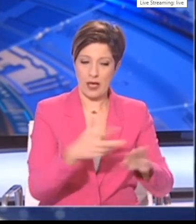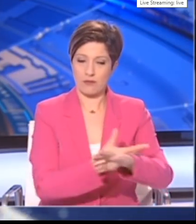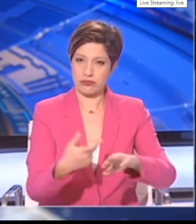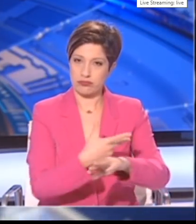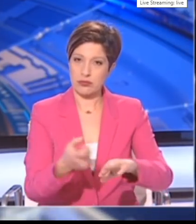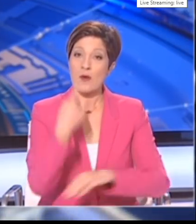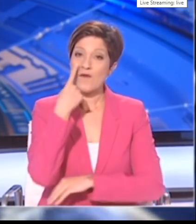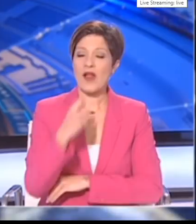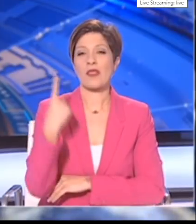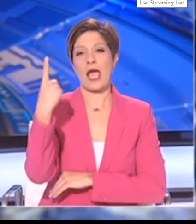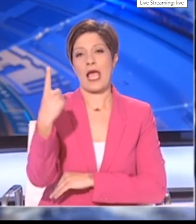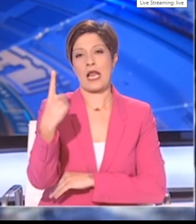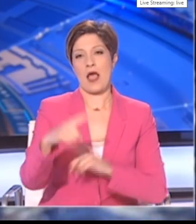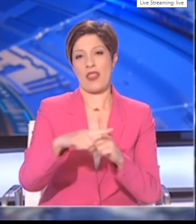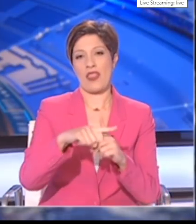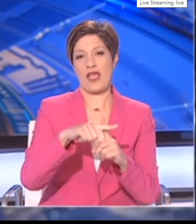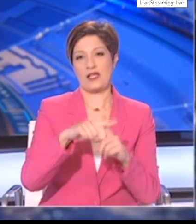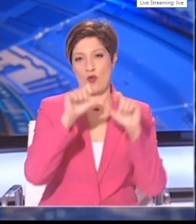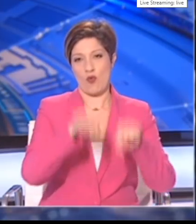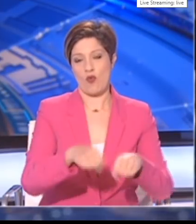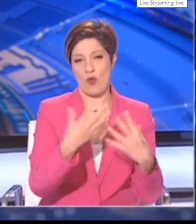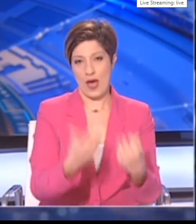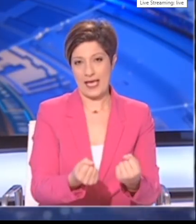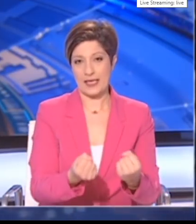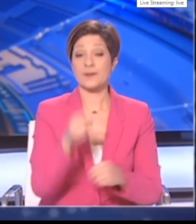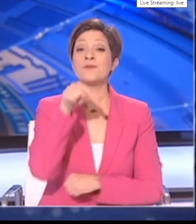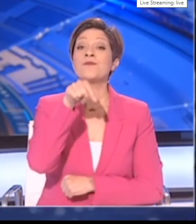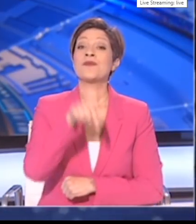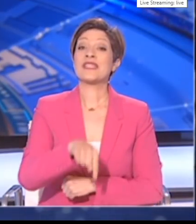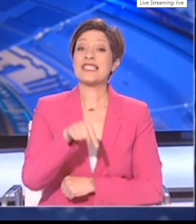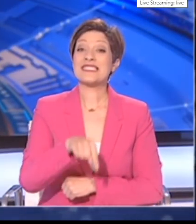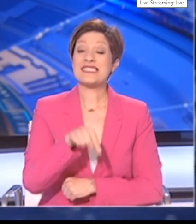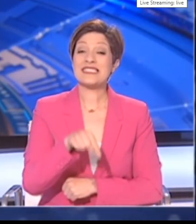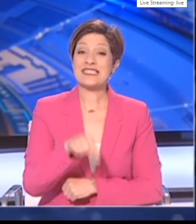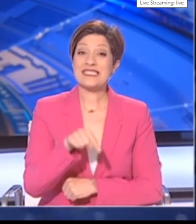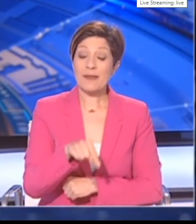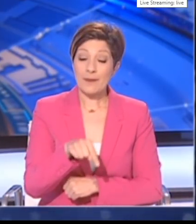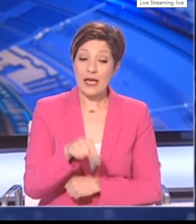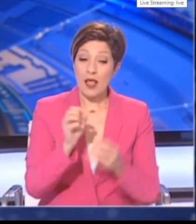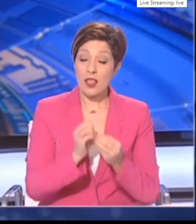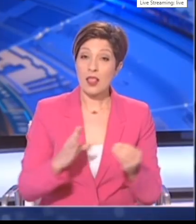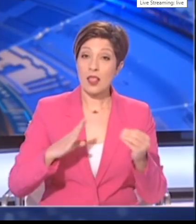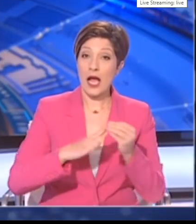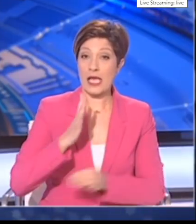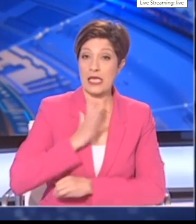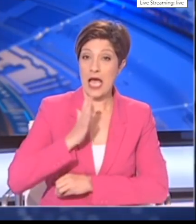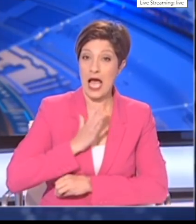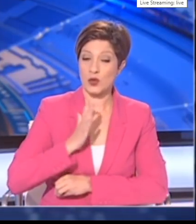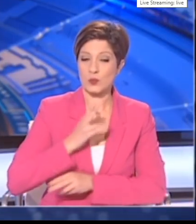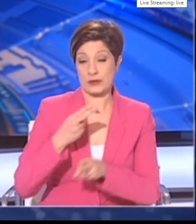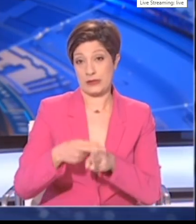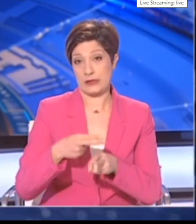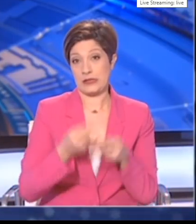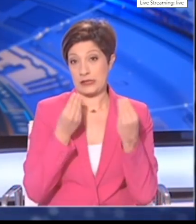εντοπίστηκαν ένα θετικό. Τα σημερινά στοιχεία συντηρούν την εθαρρυντική εκτίμηση που